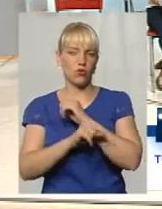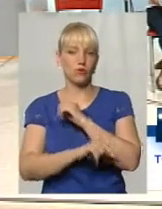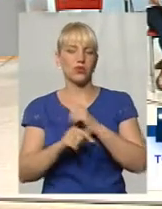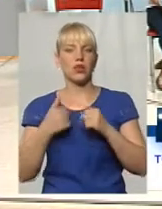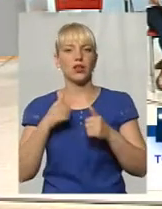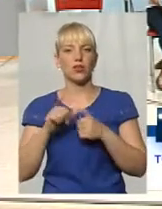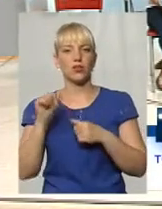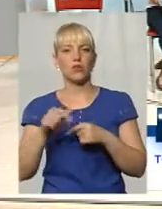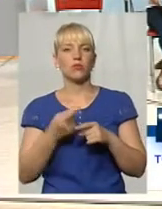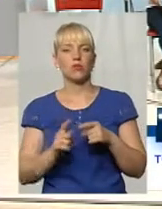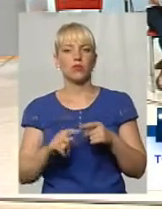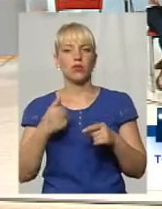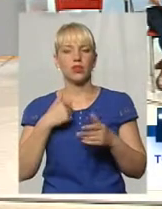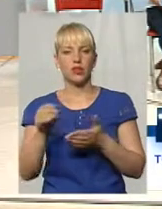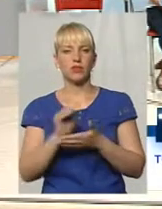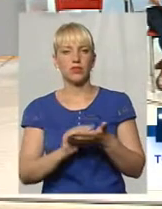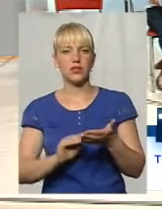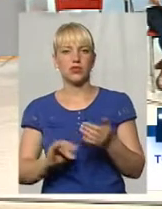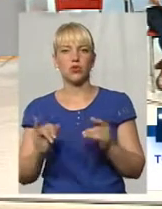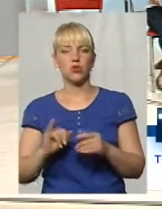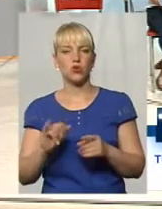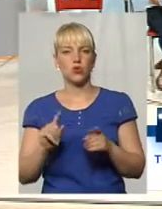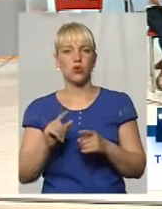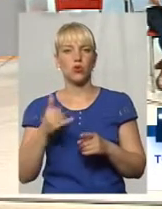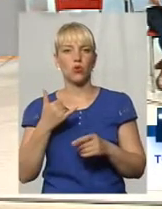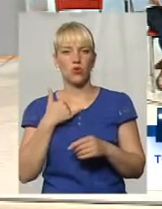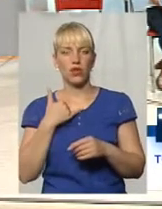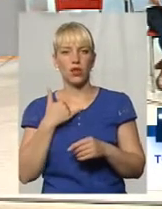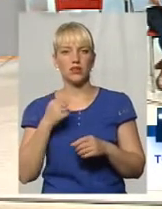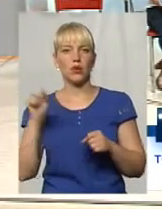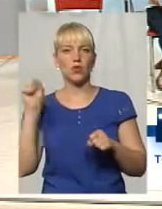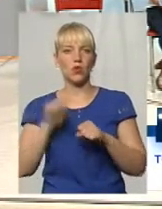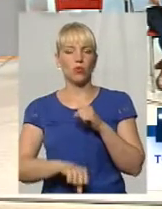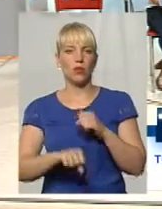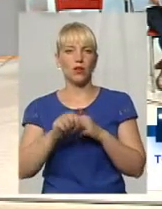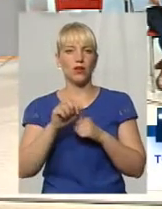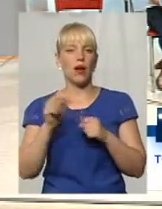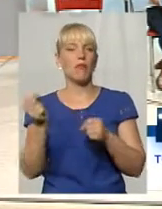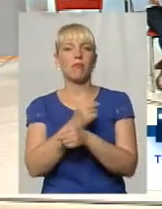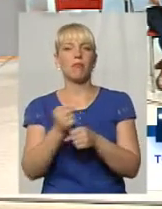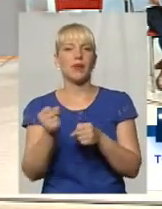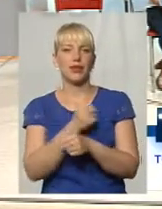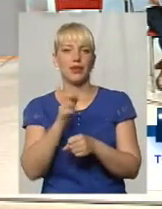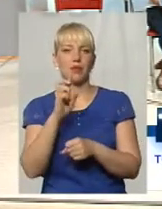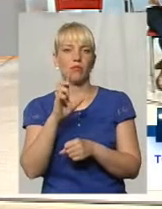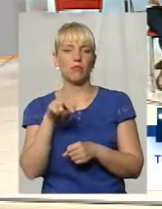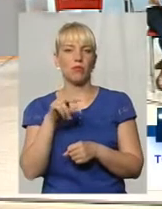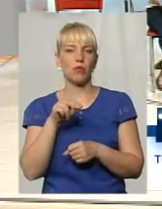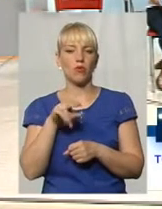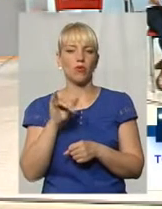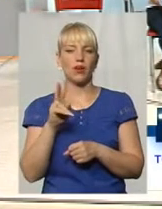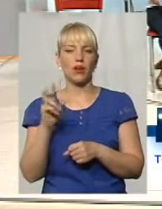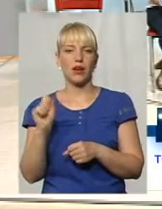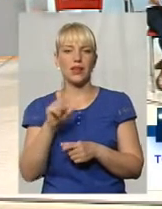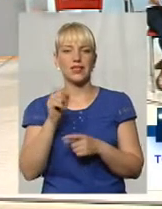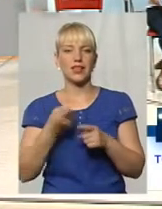писав, що в нас вбили права захисника Попіка, Василя, за те, що він борався